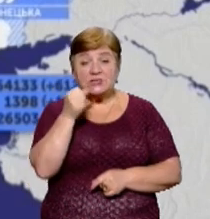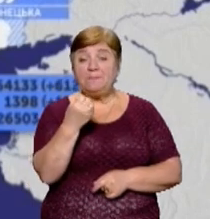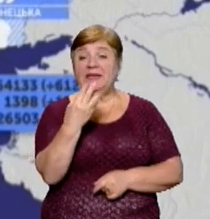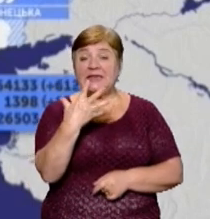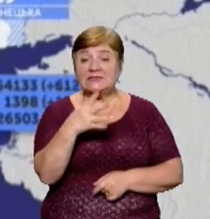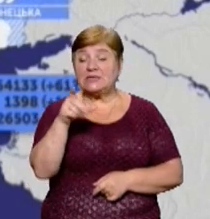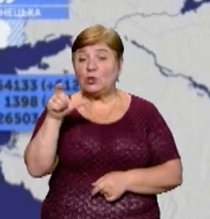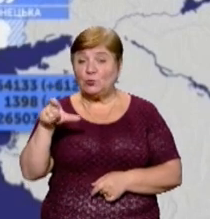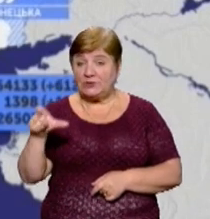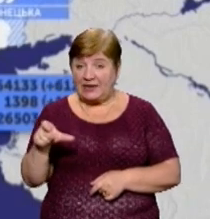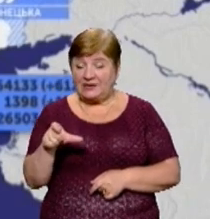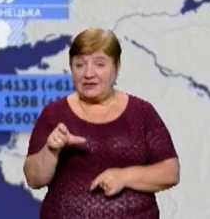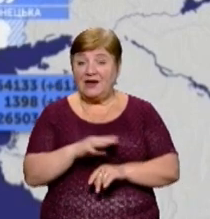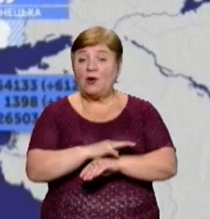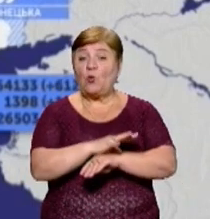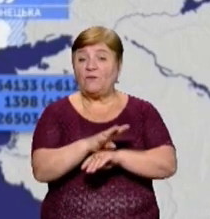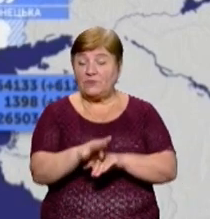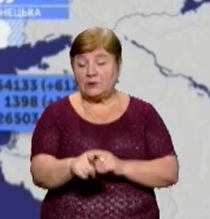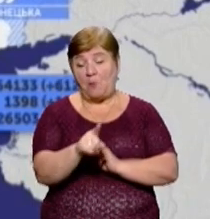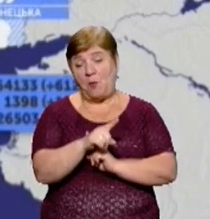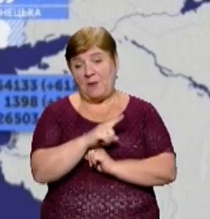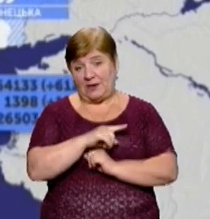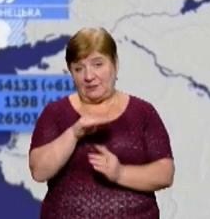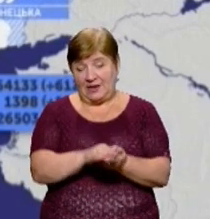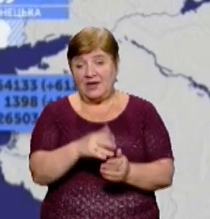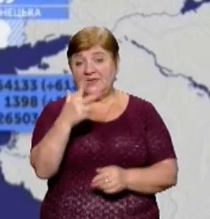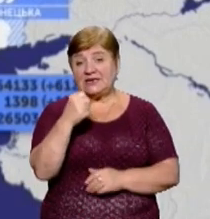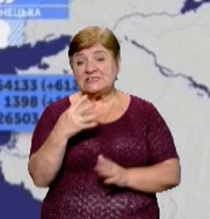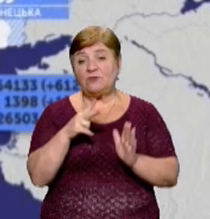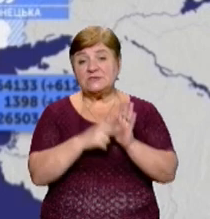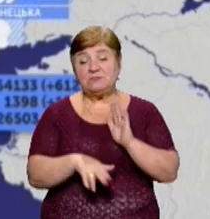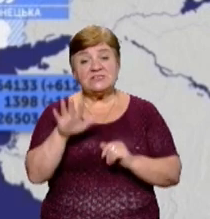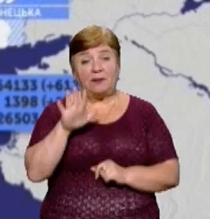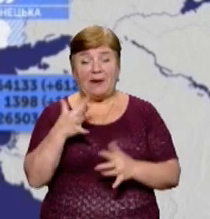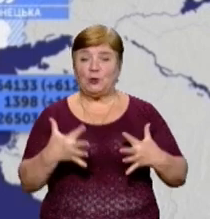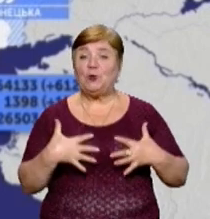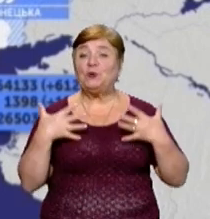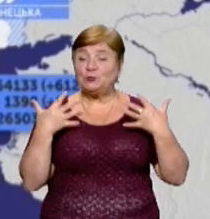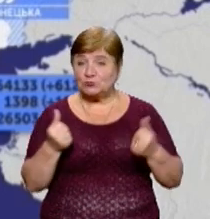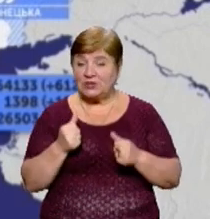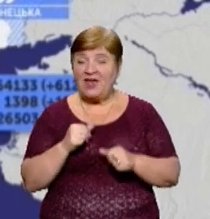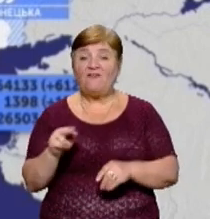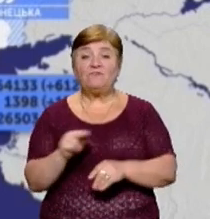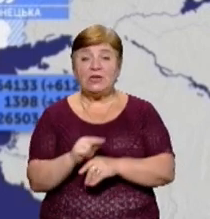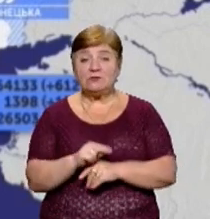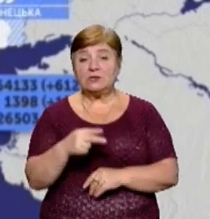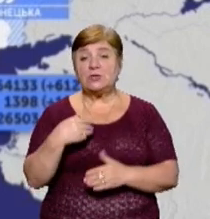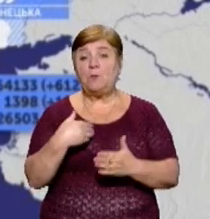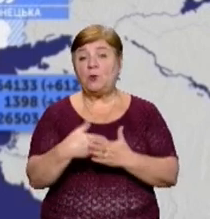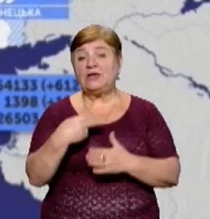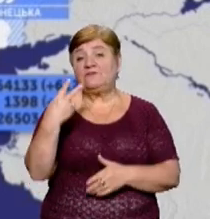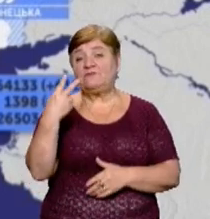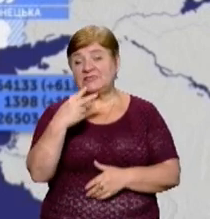людей із діагнозом та супутніми хворобами померли. 385 людей одужали, загалом вилікувалися понад 26